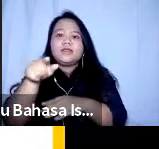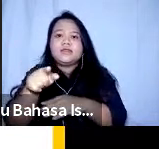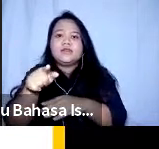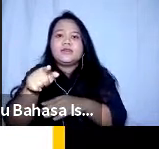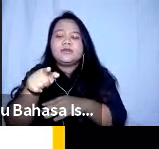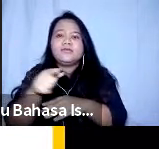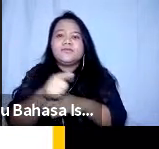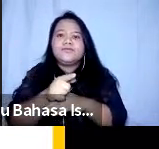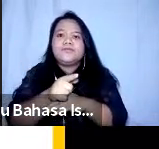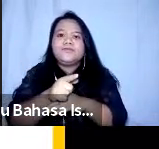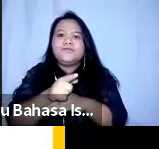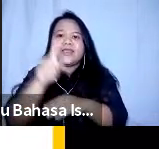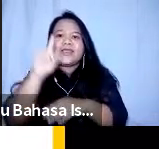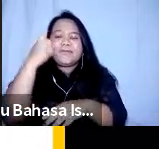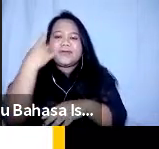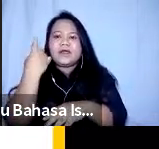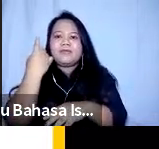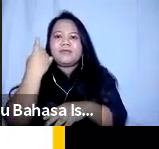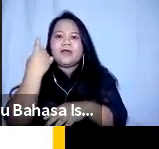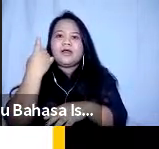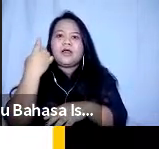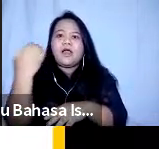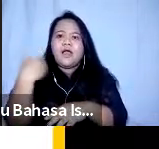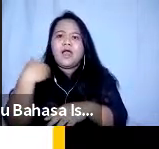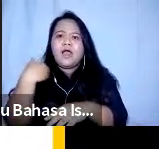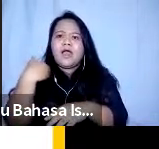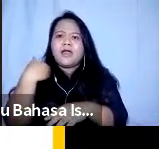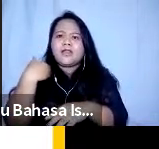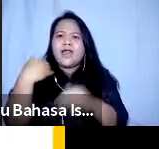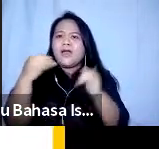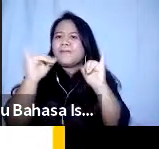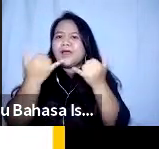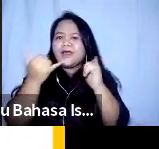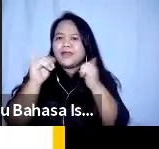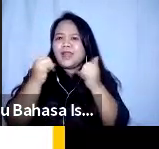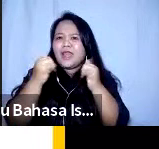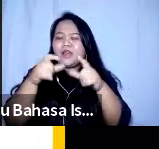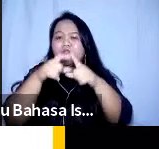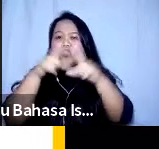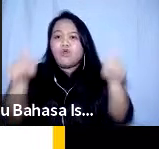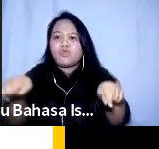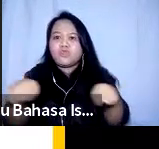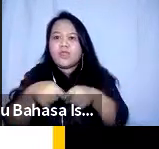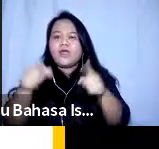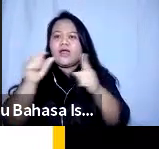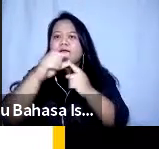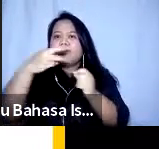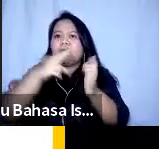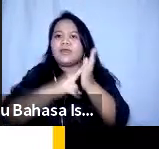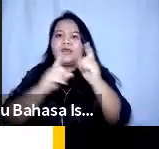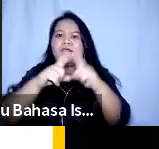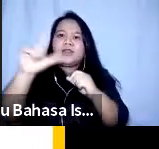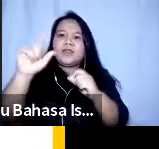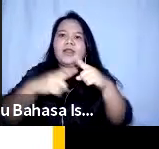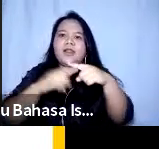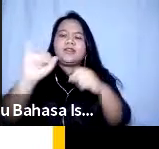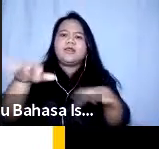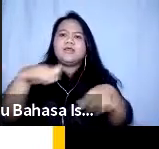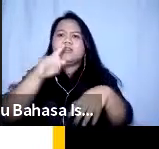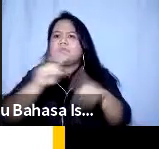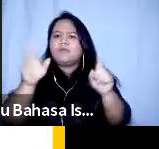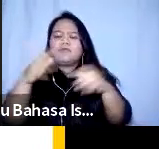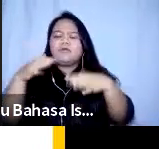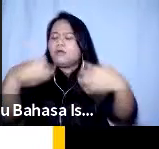pertama-tama ada permainan permainan kontak penalti tetapi mungkin ini tidak kita praktikan terlebih